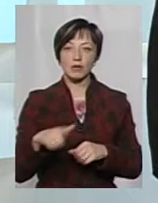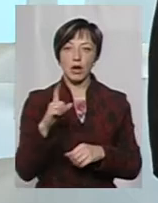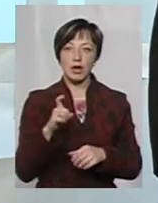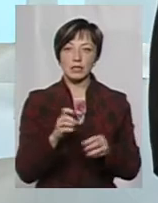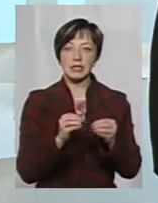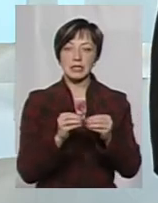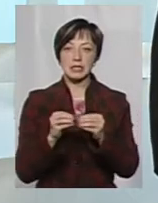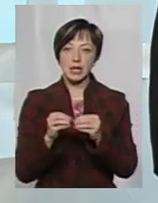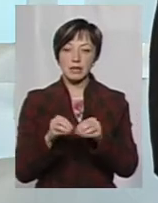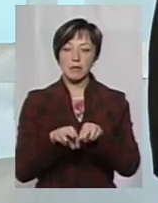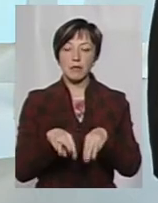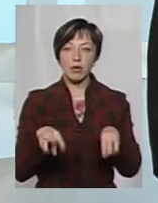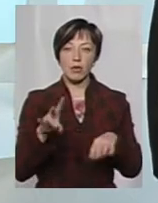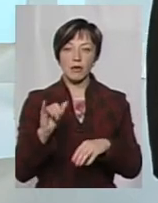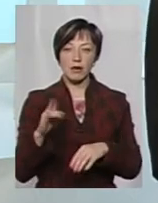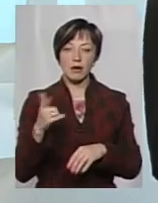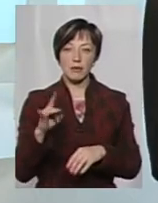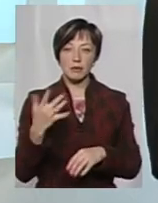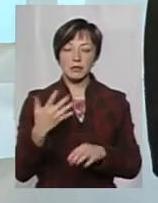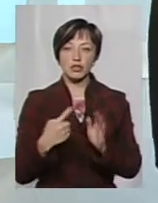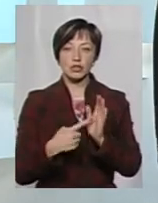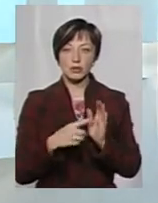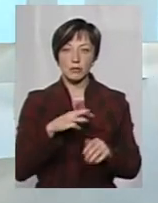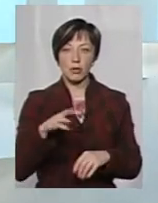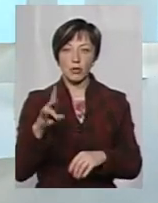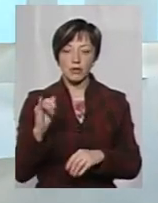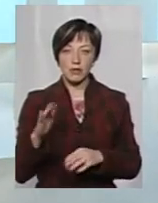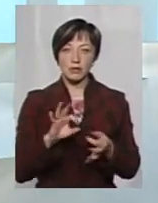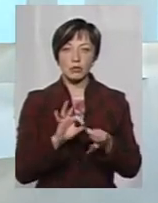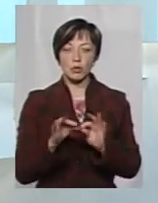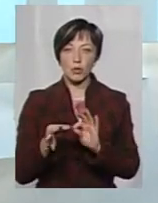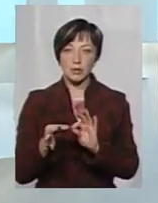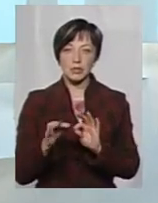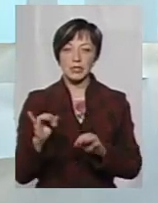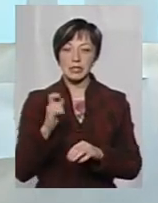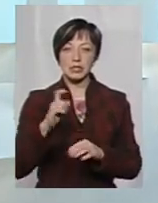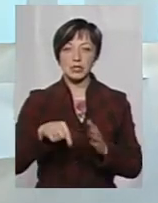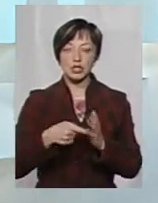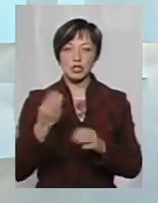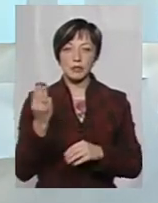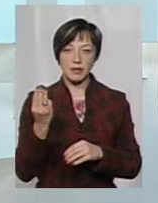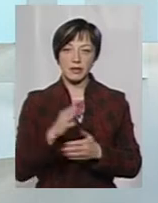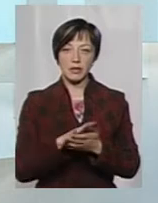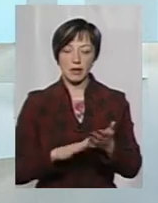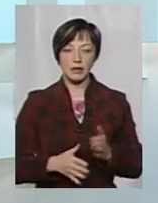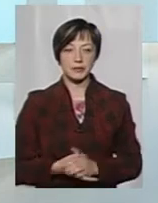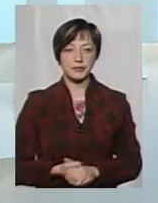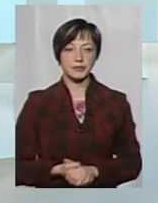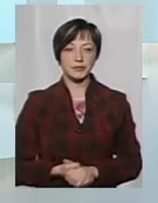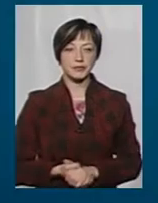десятки мільйонів гривень, 56 мільйонів. З подробицями із Шепетівки Світлана Поробок.